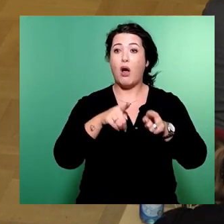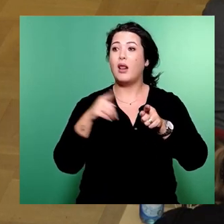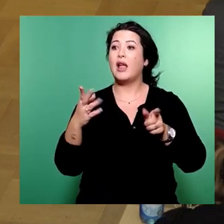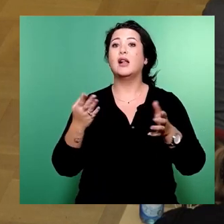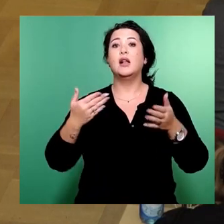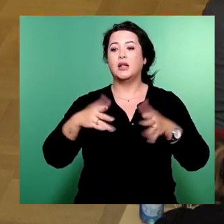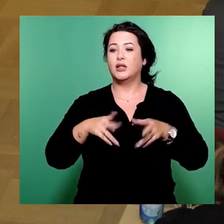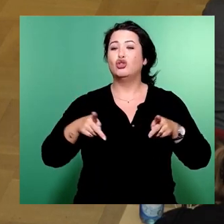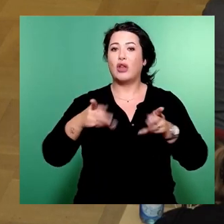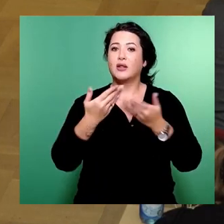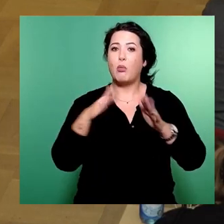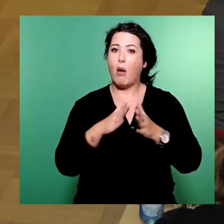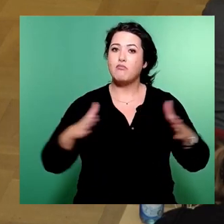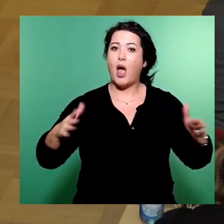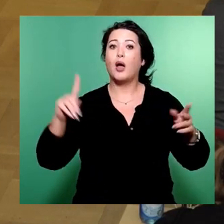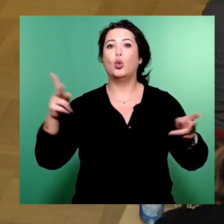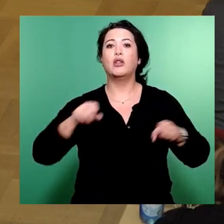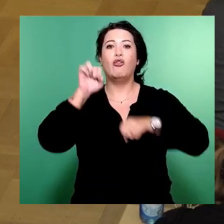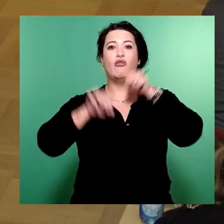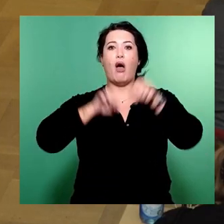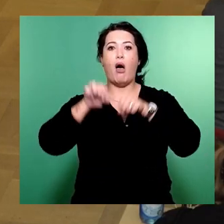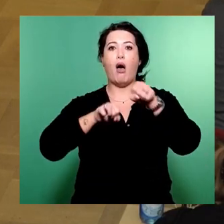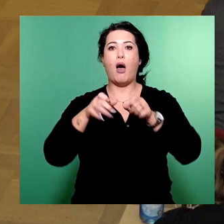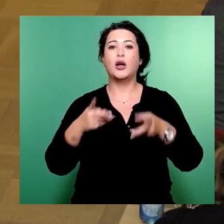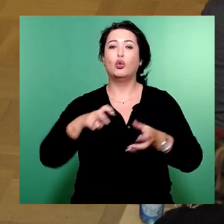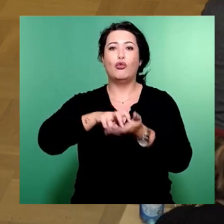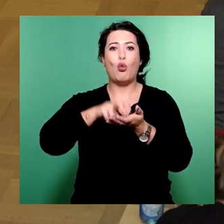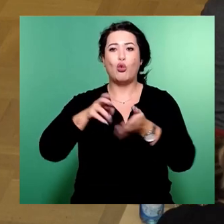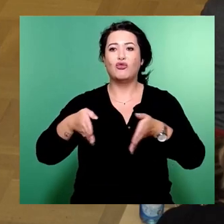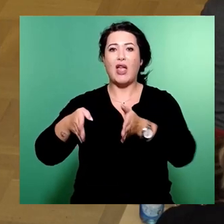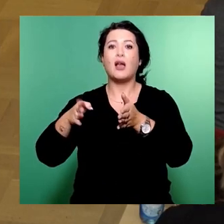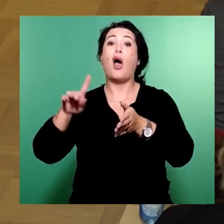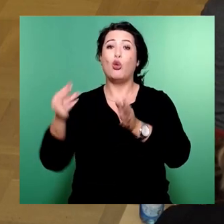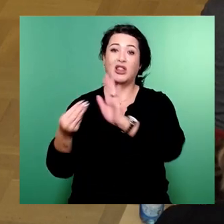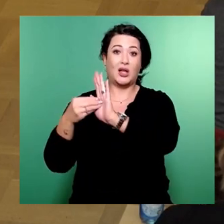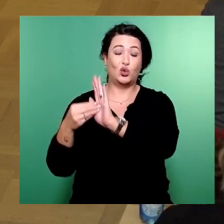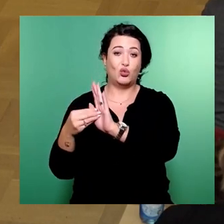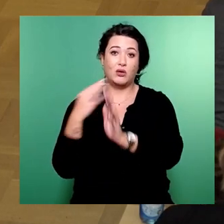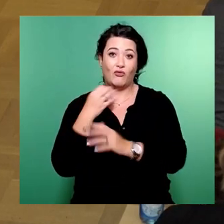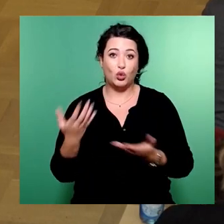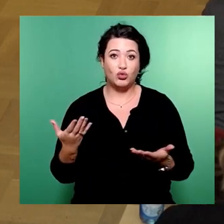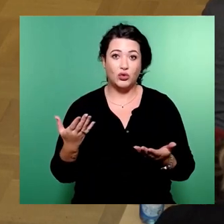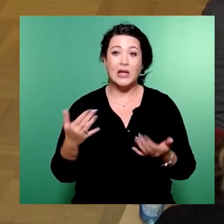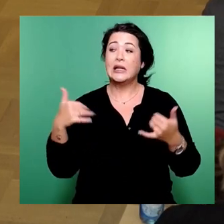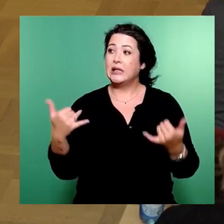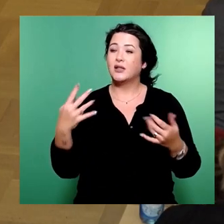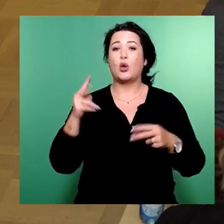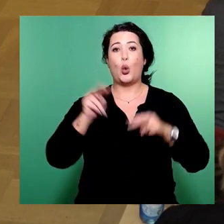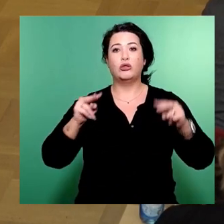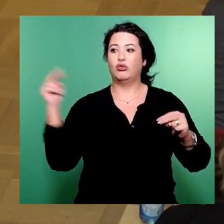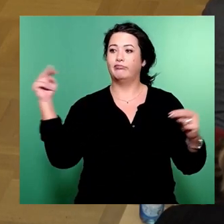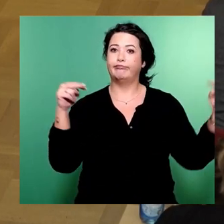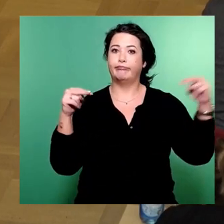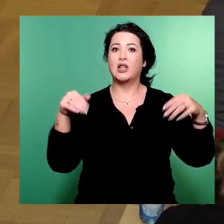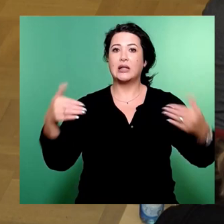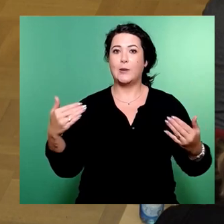Rad- und Fußwege zu bekommen. Da gibt es unterschiedliche Ansichten dafür von ganz